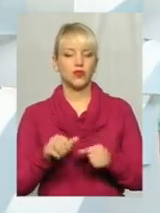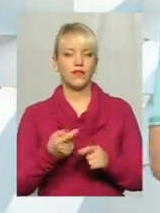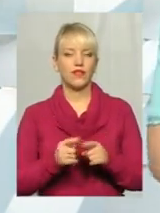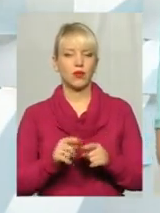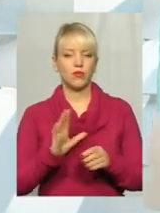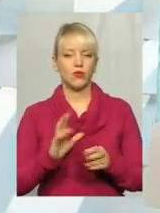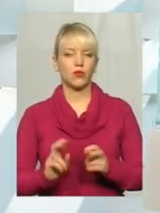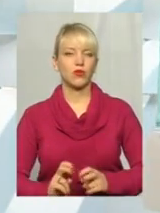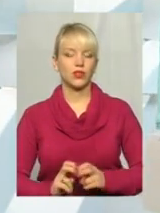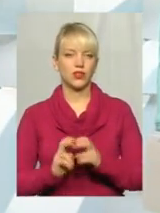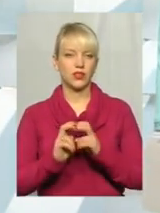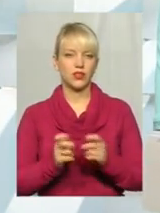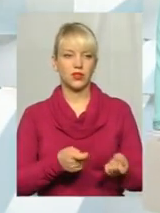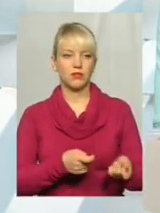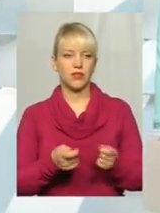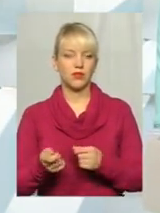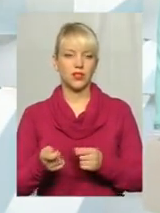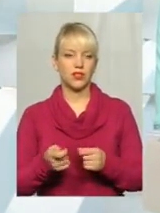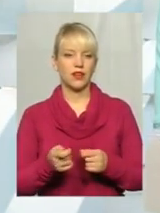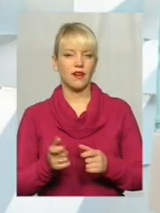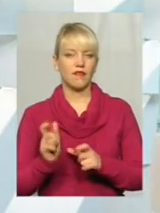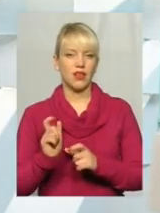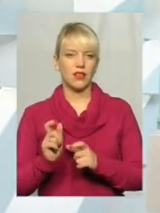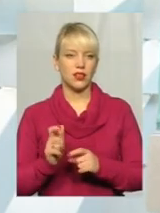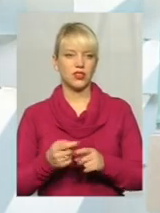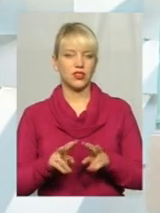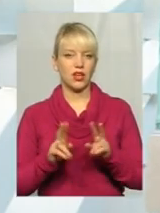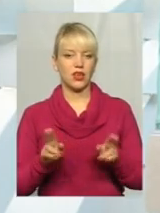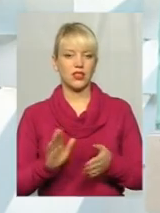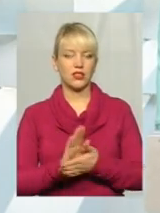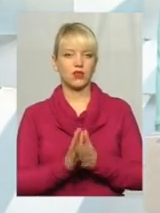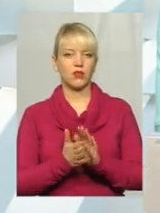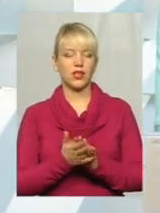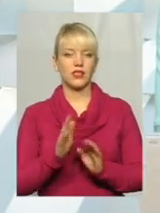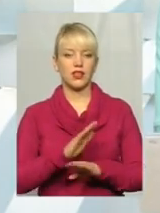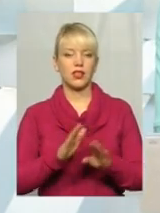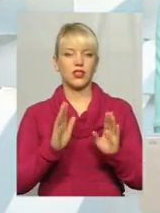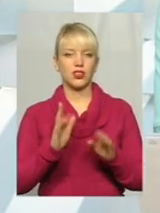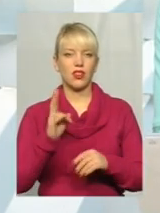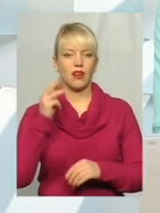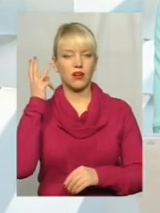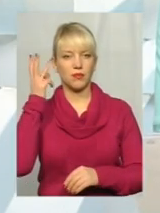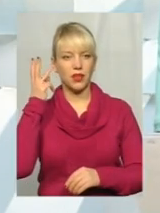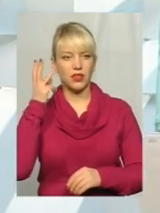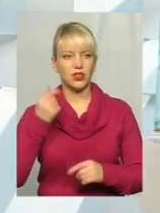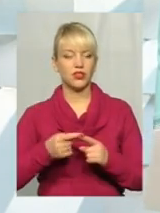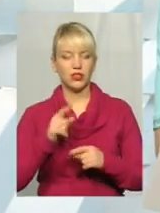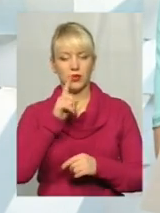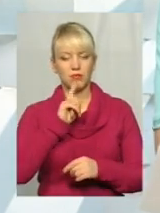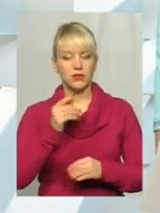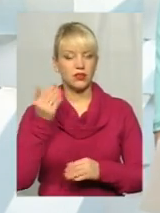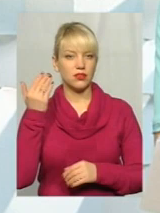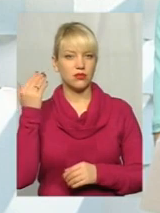їздити, перевозити вантажі. Аналогічна ситуація не лише на Хмельниччині. Місяць